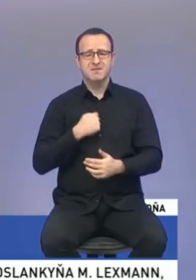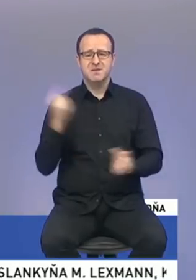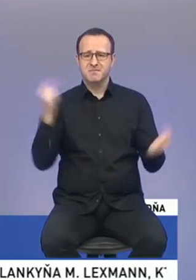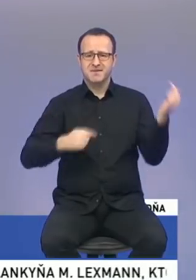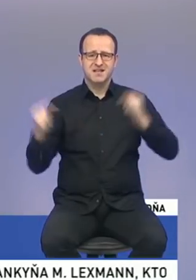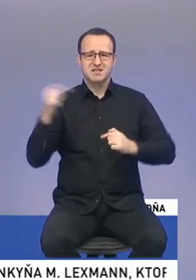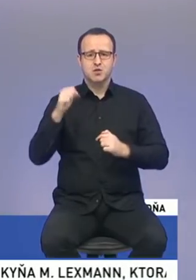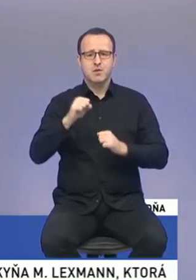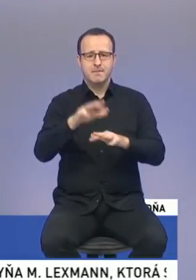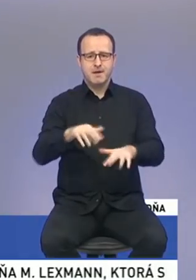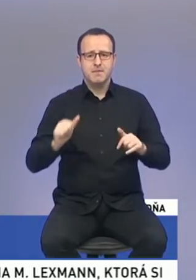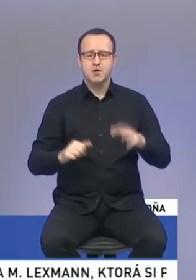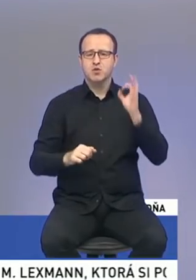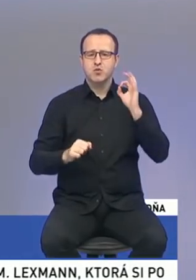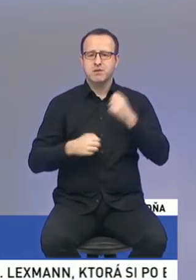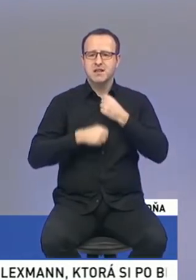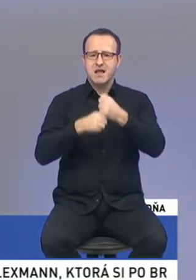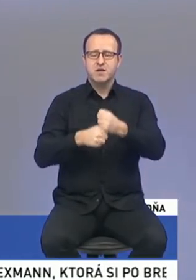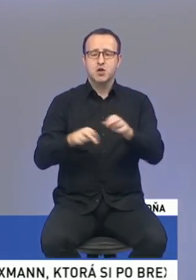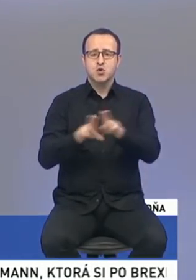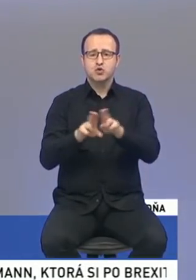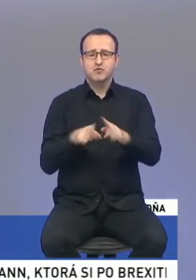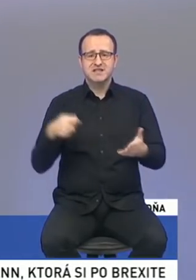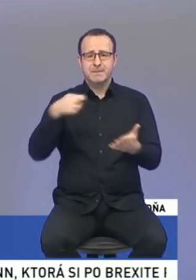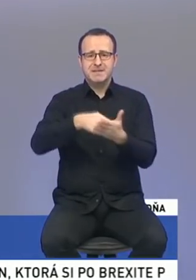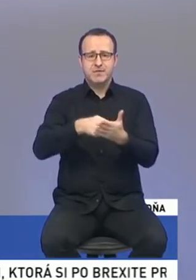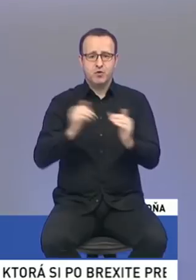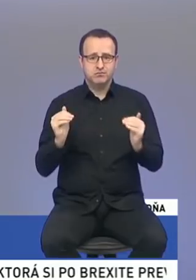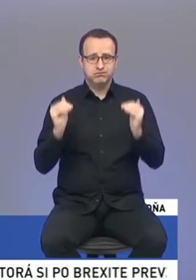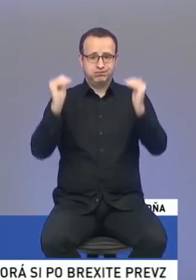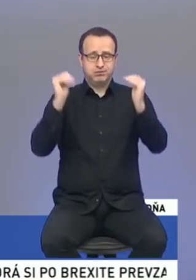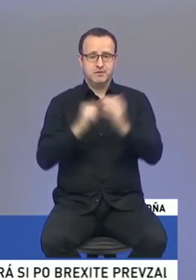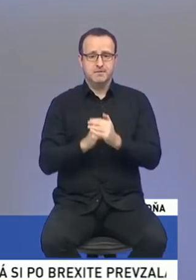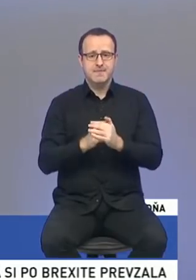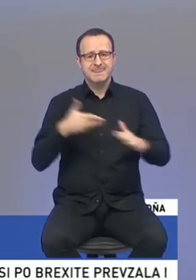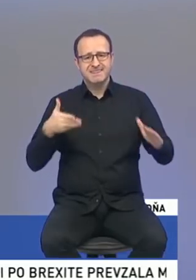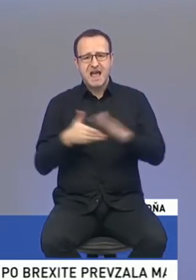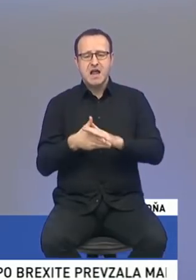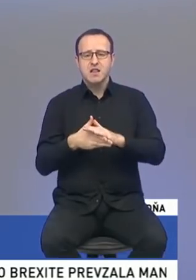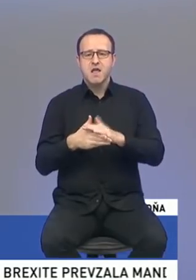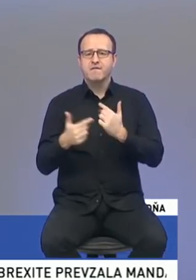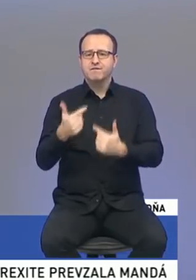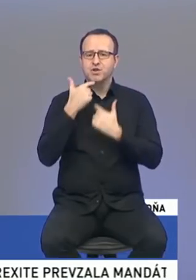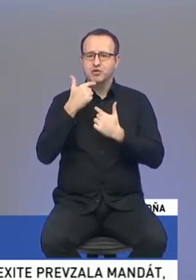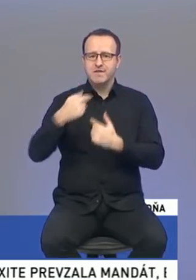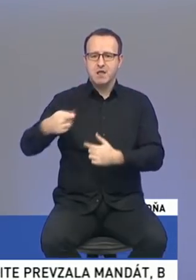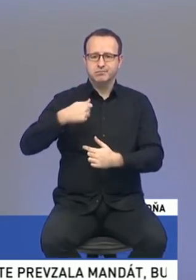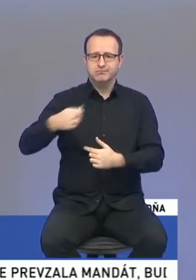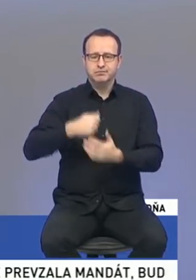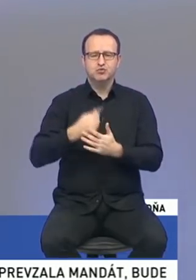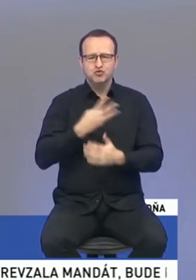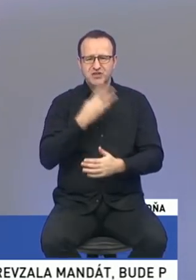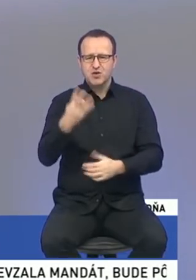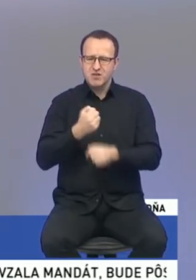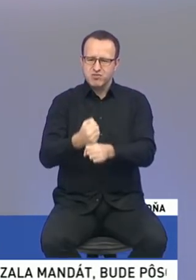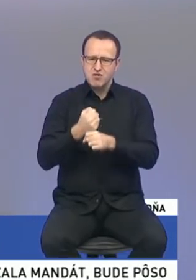parlamentu veľmi dobré návrhy. Zvýšenie rodičovského príspevku bol vôbec prvý návrh. Náhradné výživné, s tým som chodila 4 roky, aby